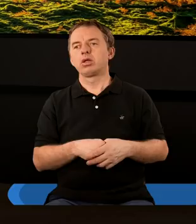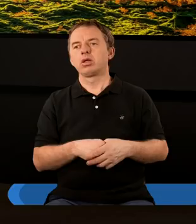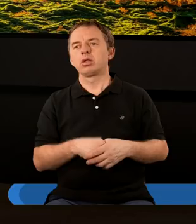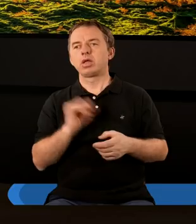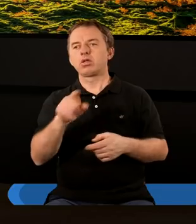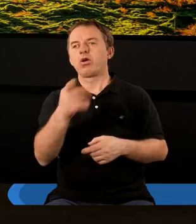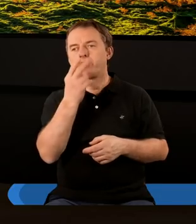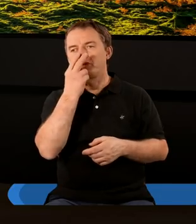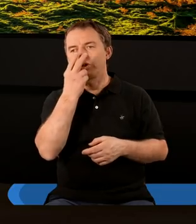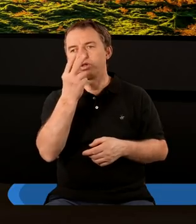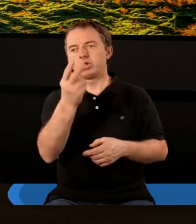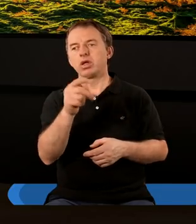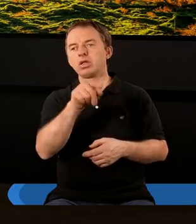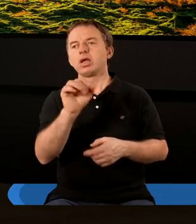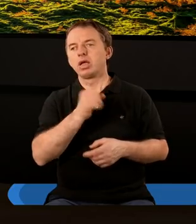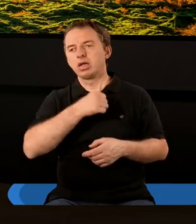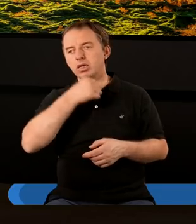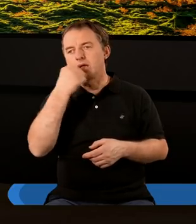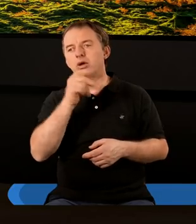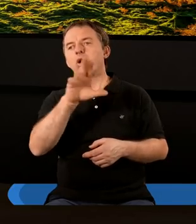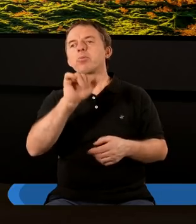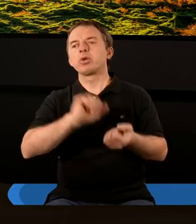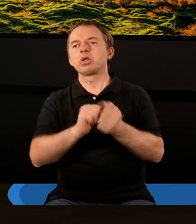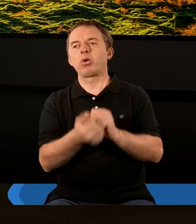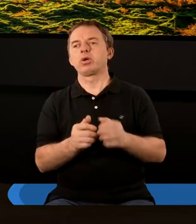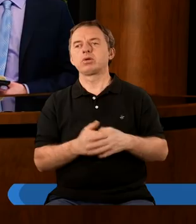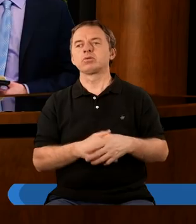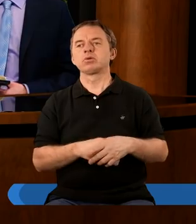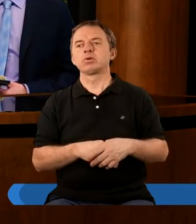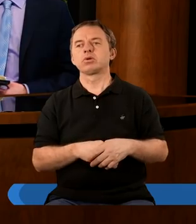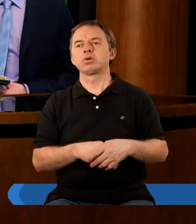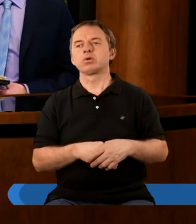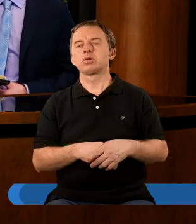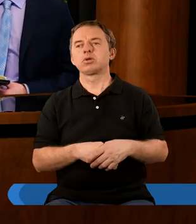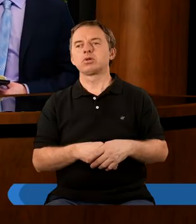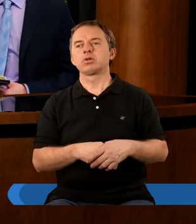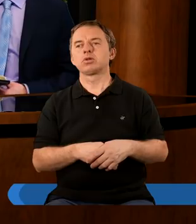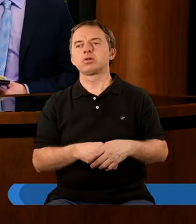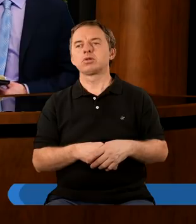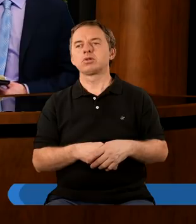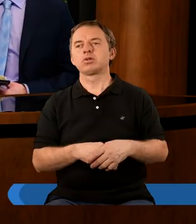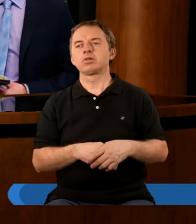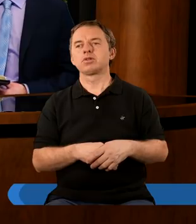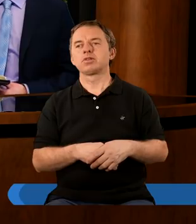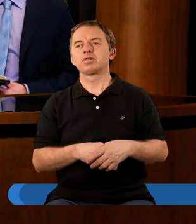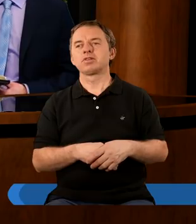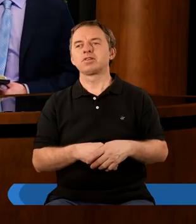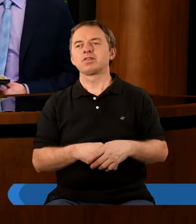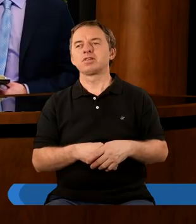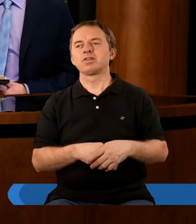Jak my widzimy tych starców? Kim oni są? To może wytłumaczcie dlaczego. Tak?